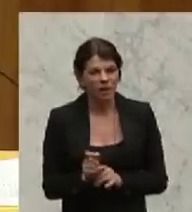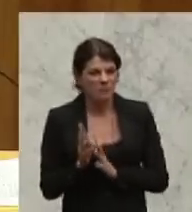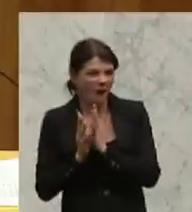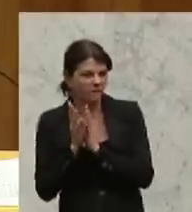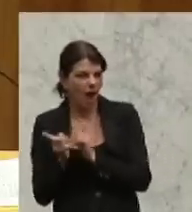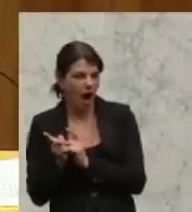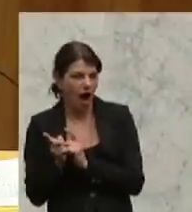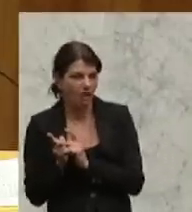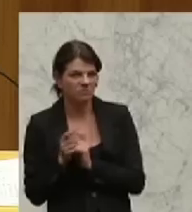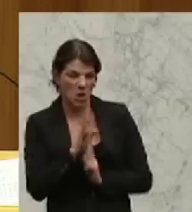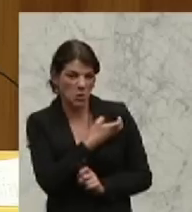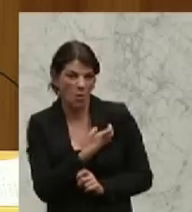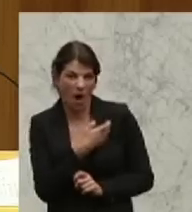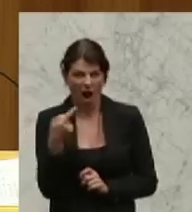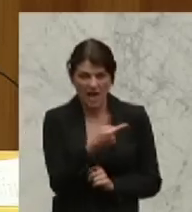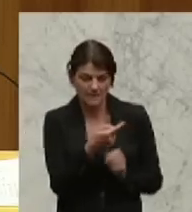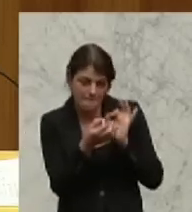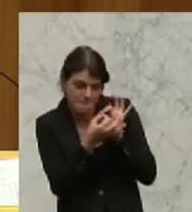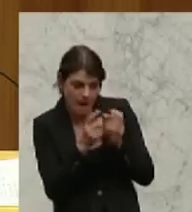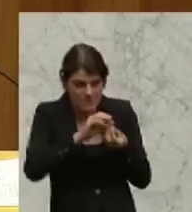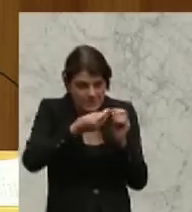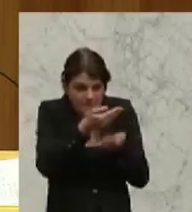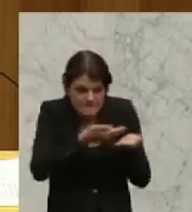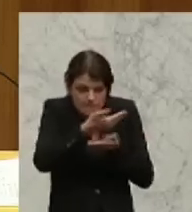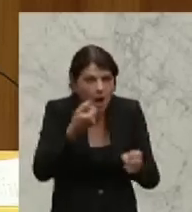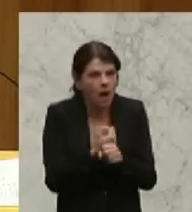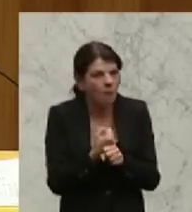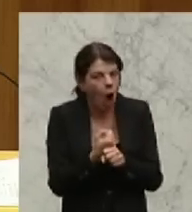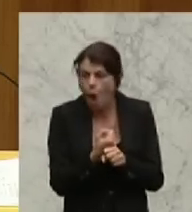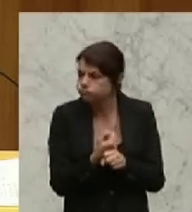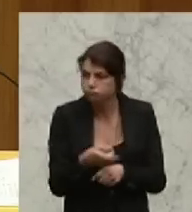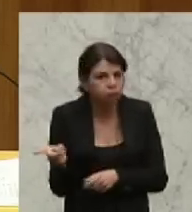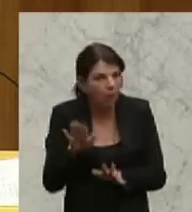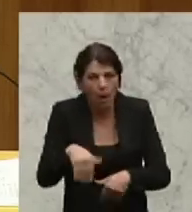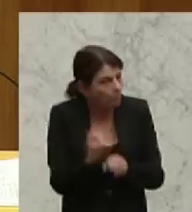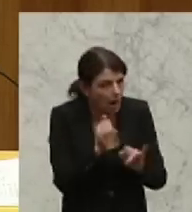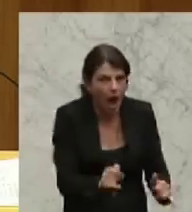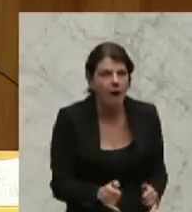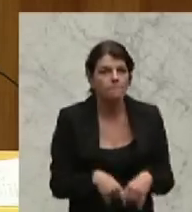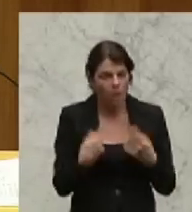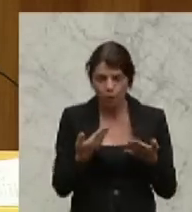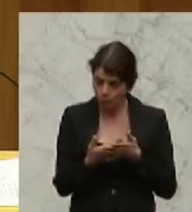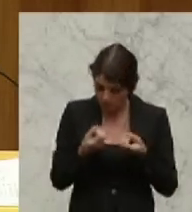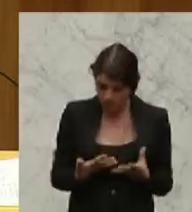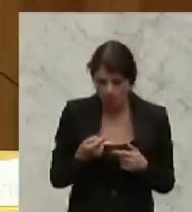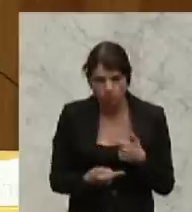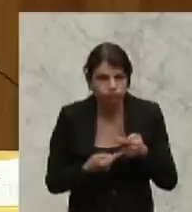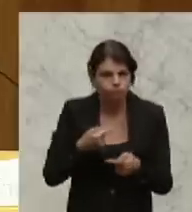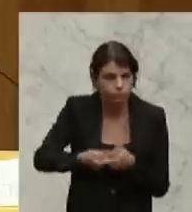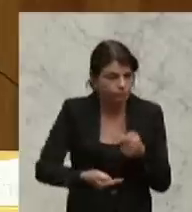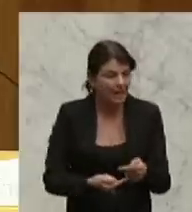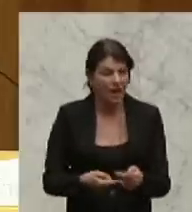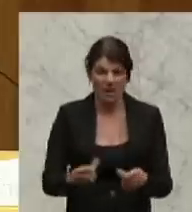Kroatien entsprechende Geschäfte abzuschließen. Genauso ist es dann gelaufen. Und als wir im